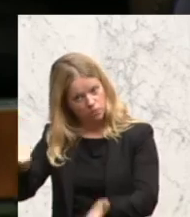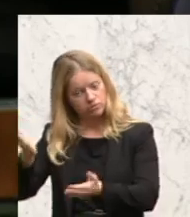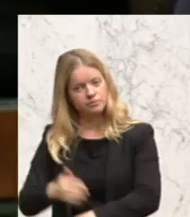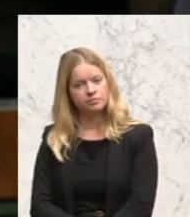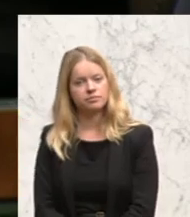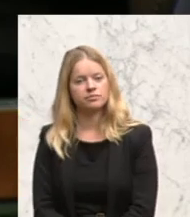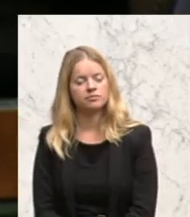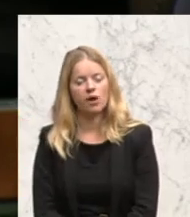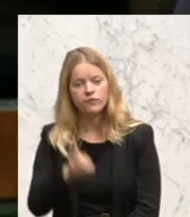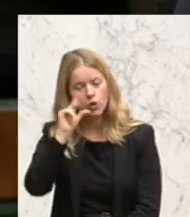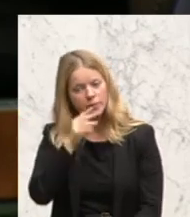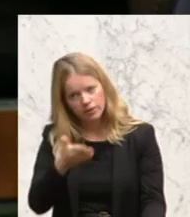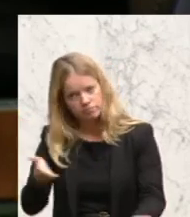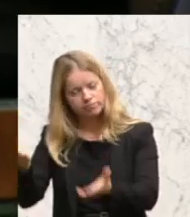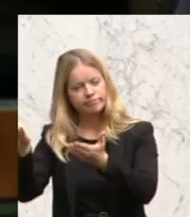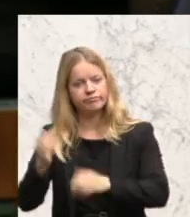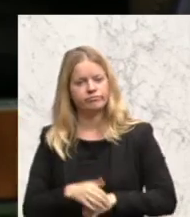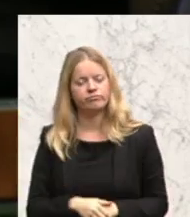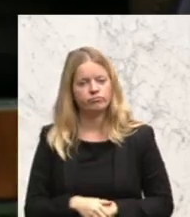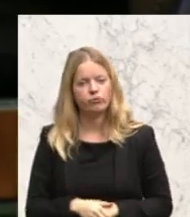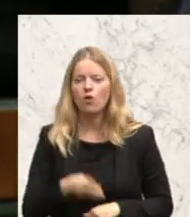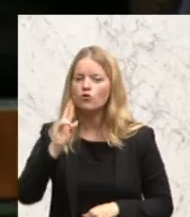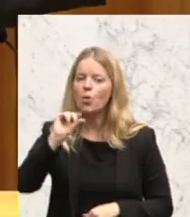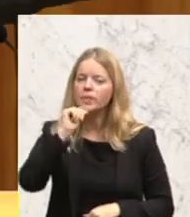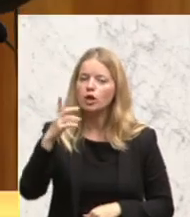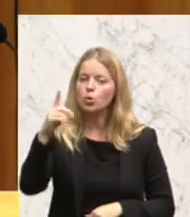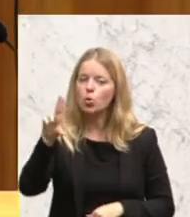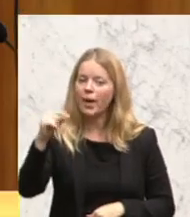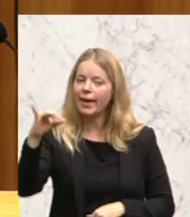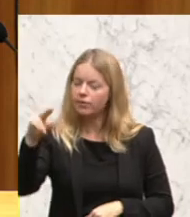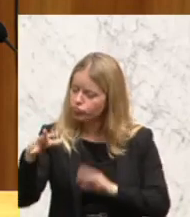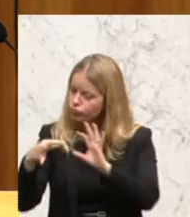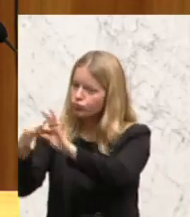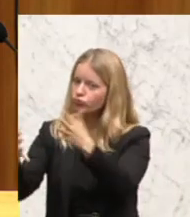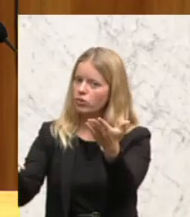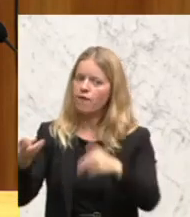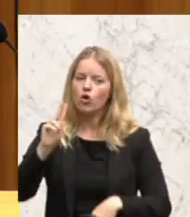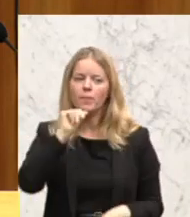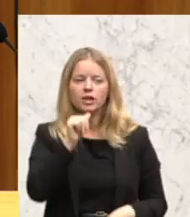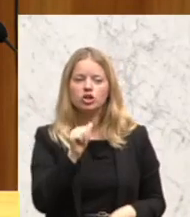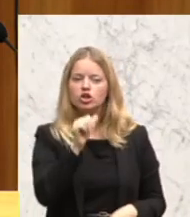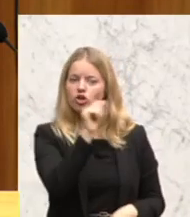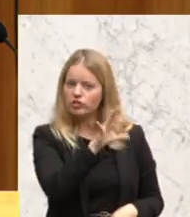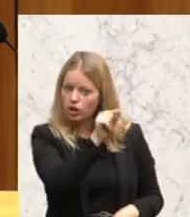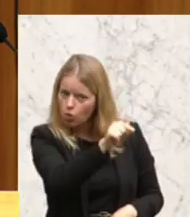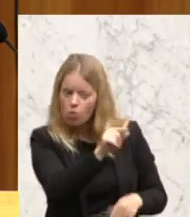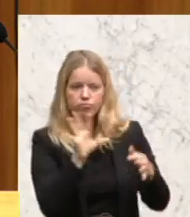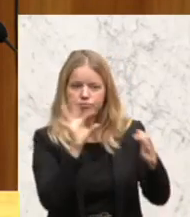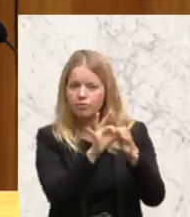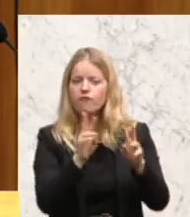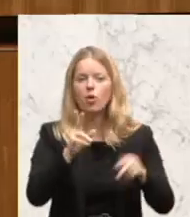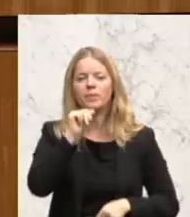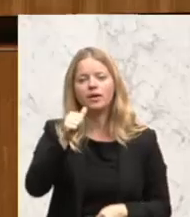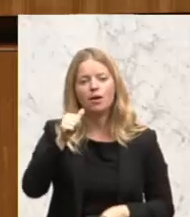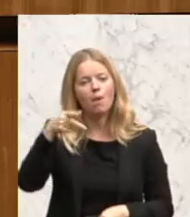gehen Sie nicht nach Moskau? Warum gehen Sie nicht zu Dugin? Warum gehen Sie nicht zu Shevchenko? Warum gehen Sie nicht zu Putin?